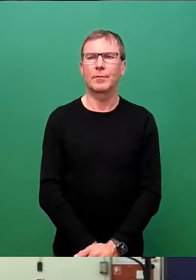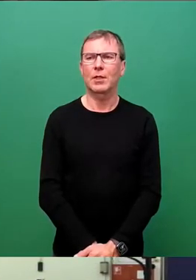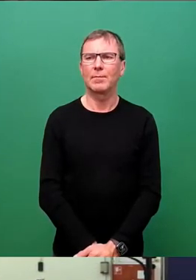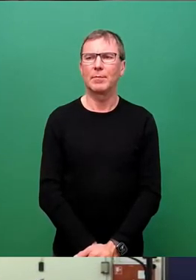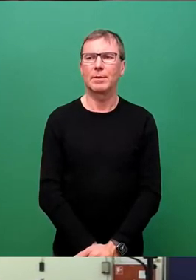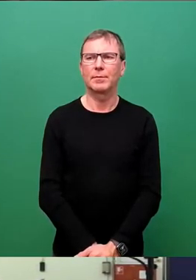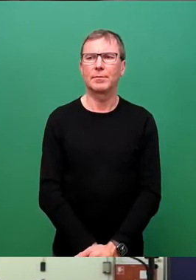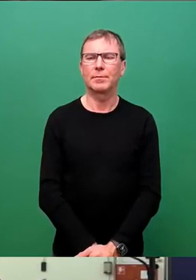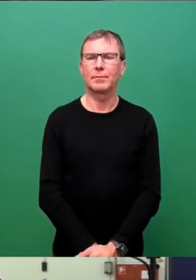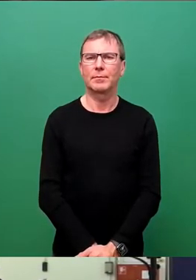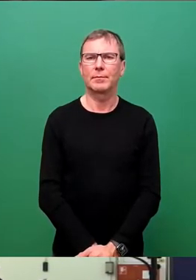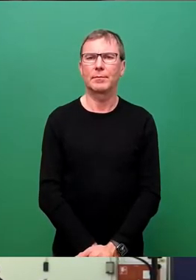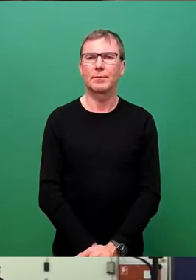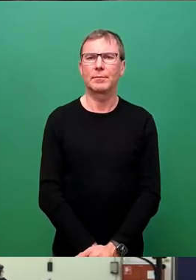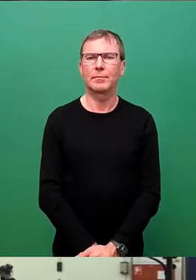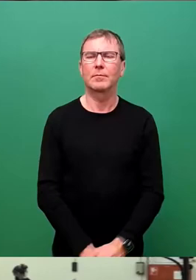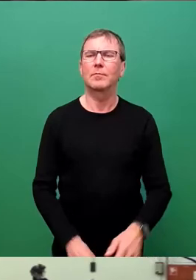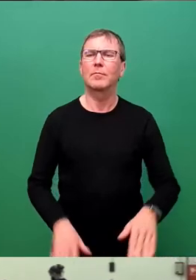Und Stimmentealtung?